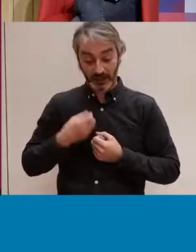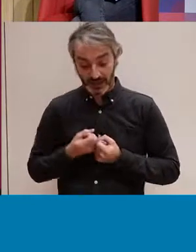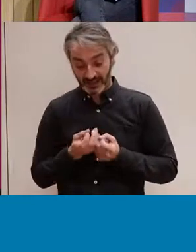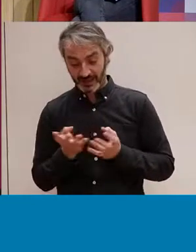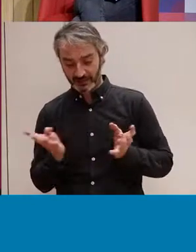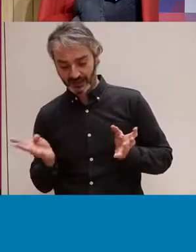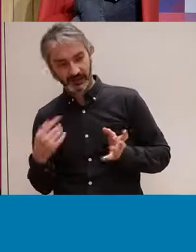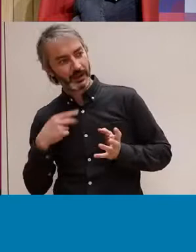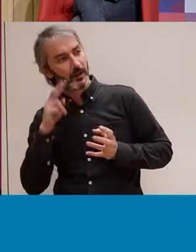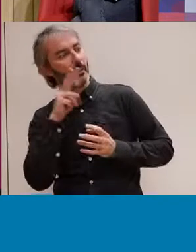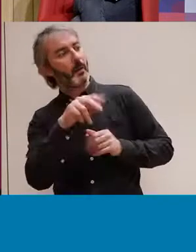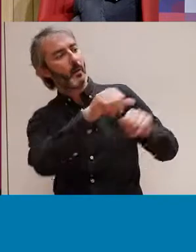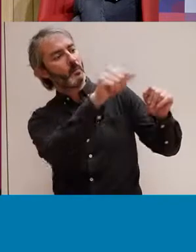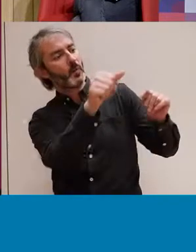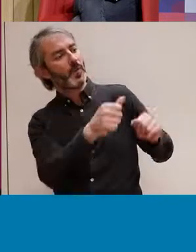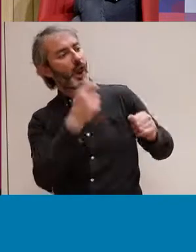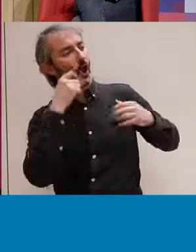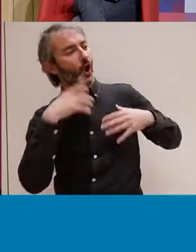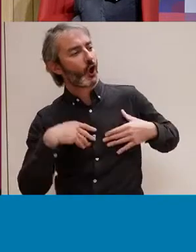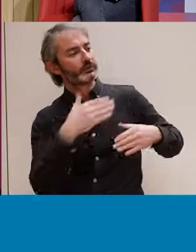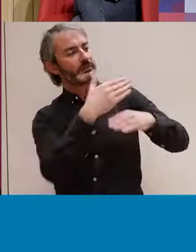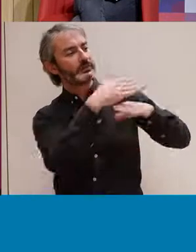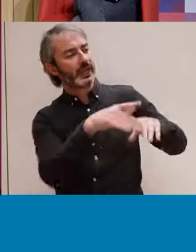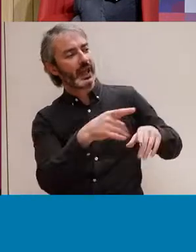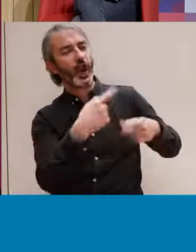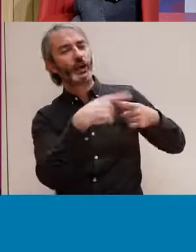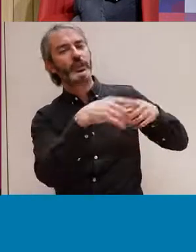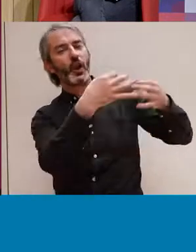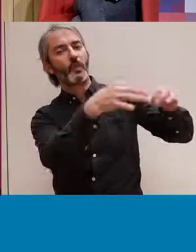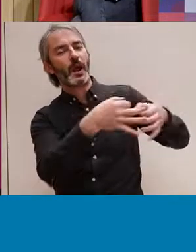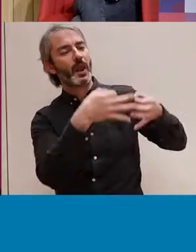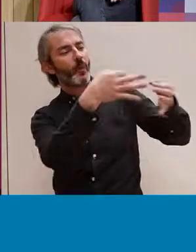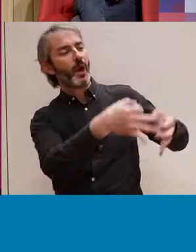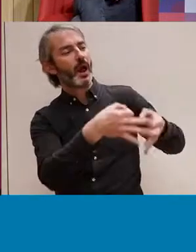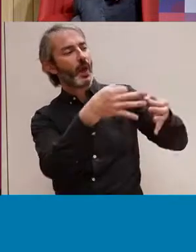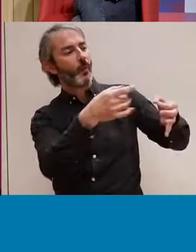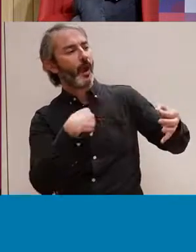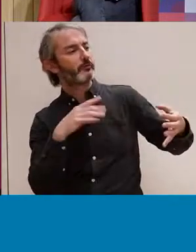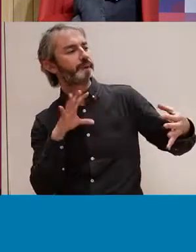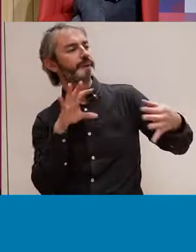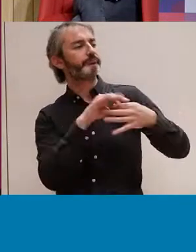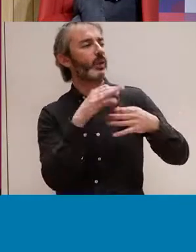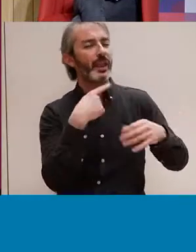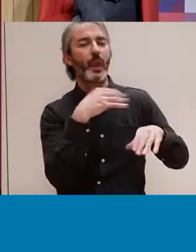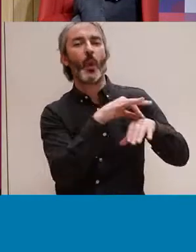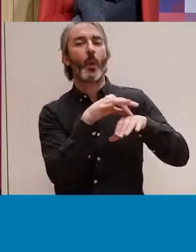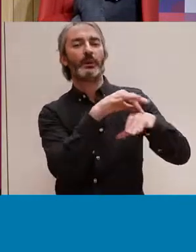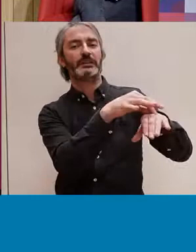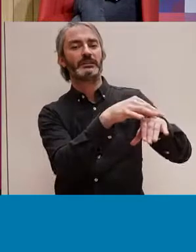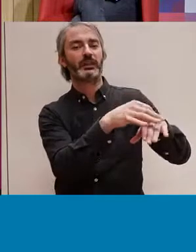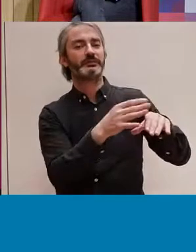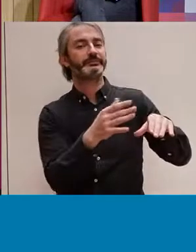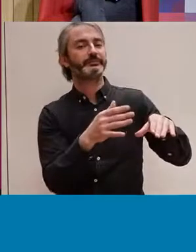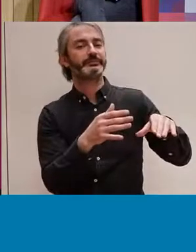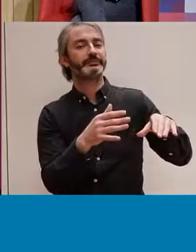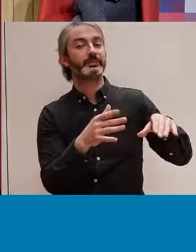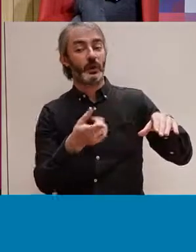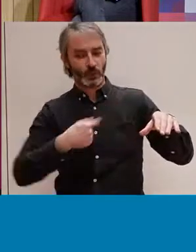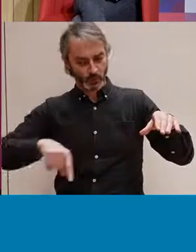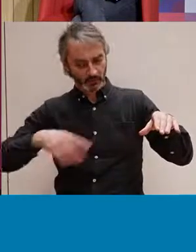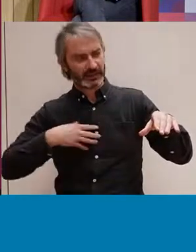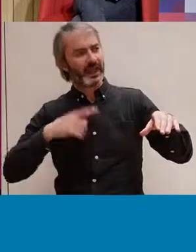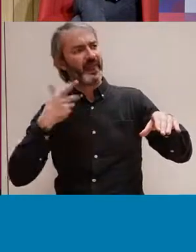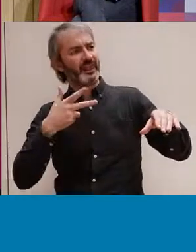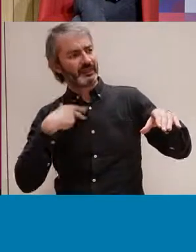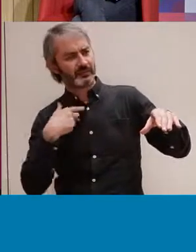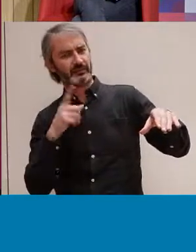cossos, identitats, de genitals, d'orientacions, puguem tenir un